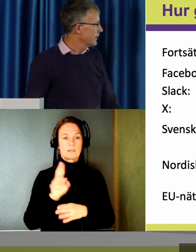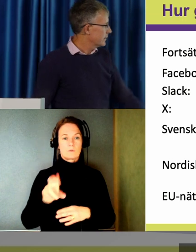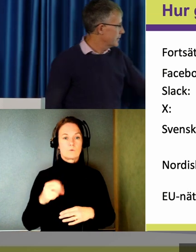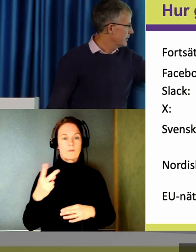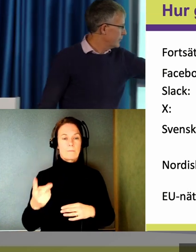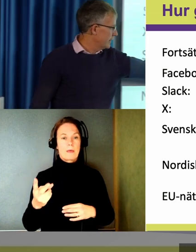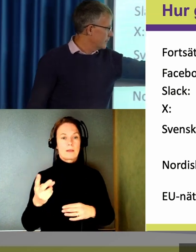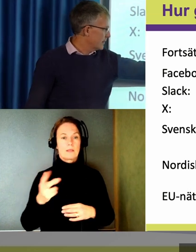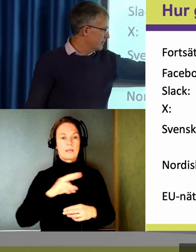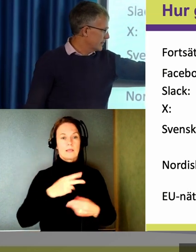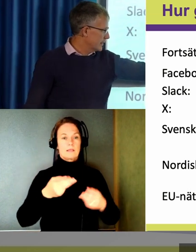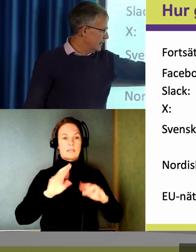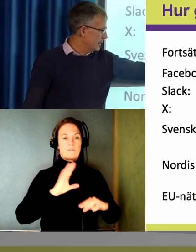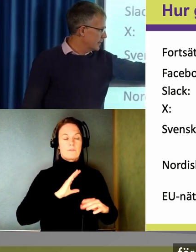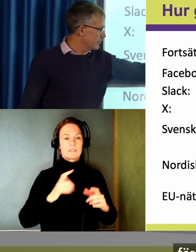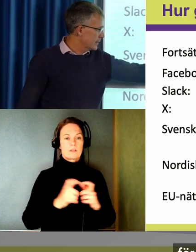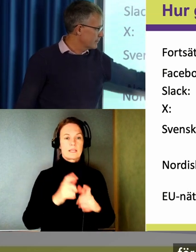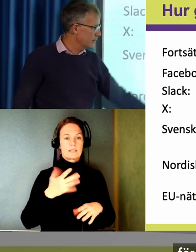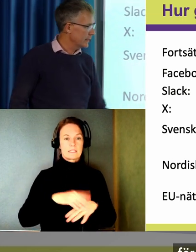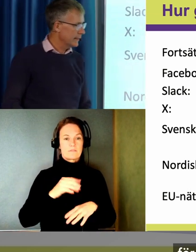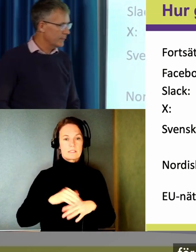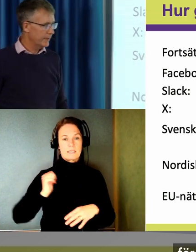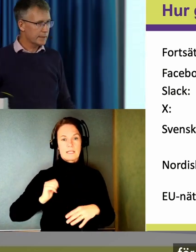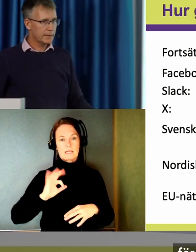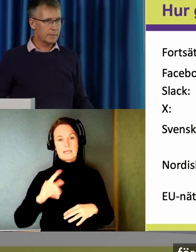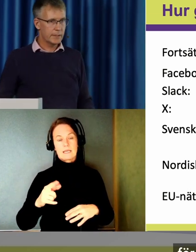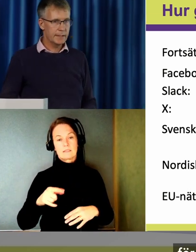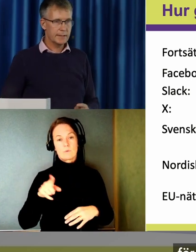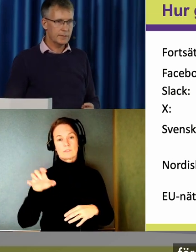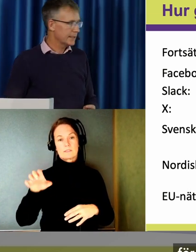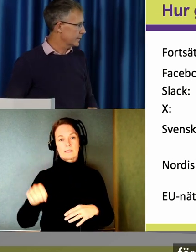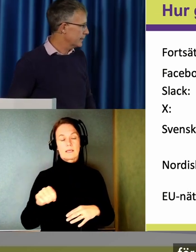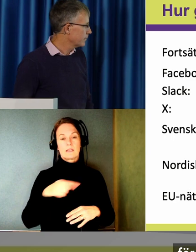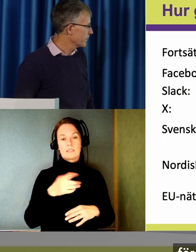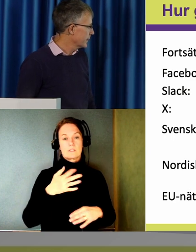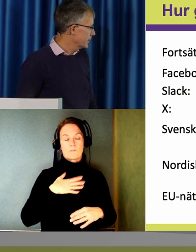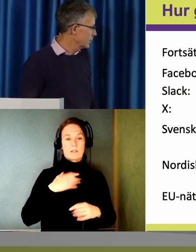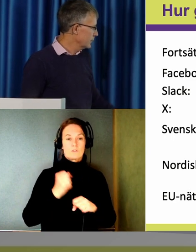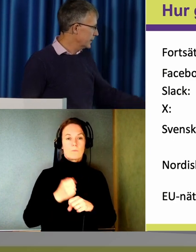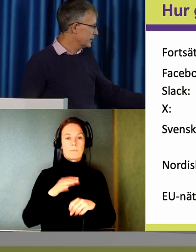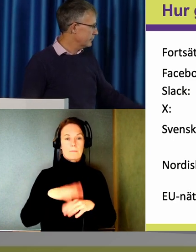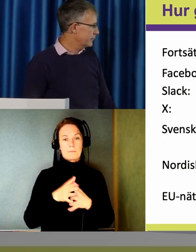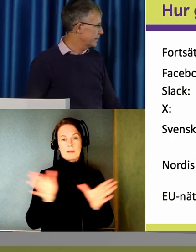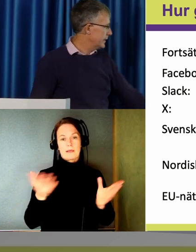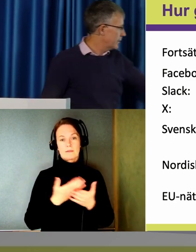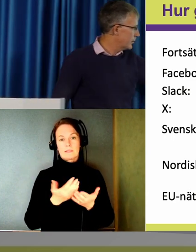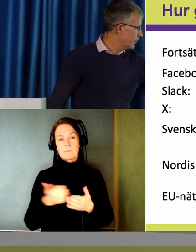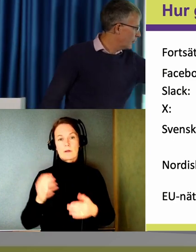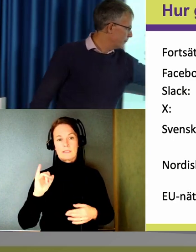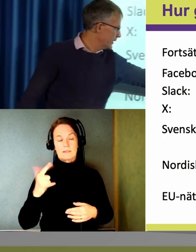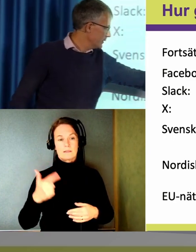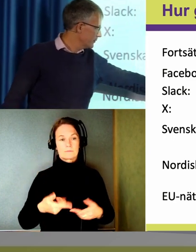Sen finns det en förening som heter Svensk Tillgänglighet. För er som vill jobba lite mer brett. Inte bara IT och liknande. På nordisk nivå finns